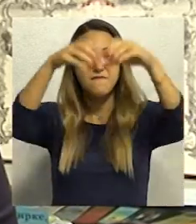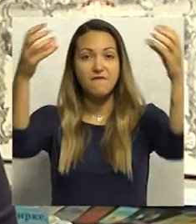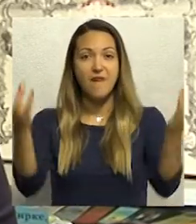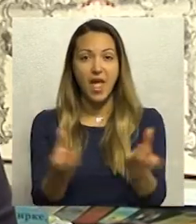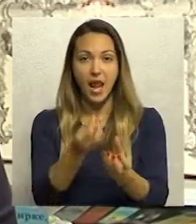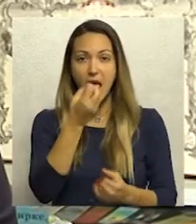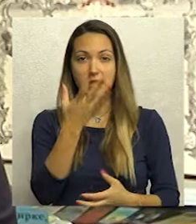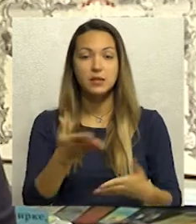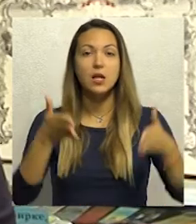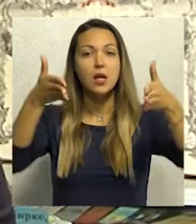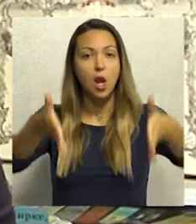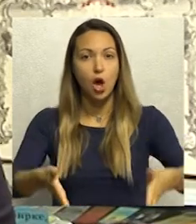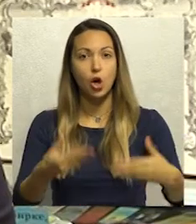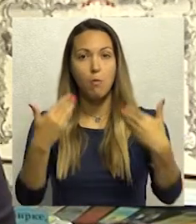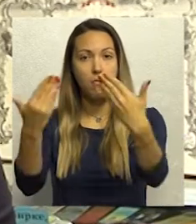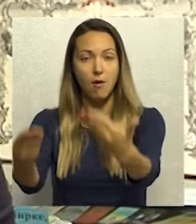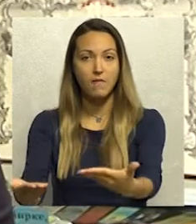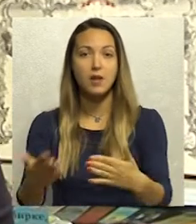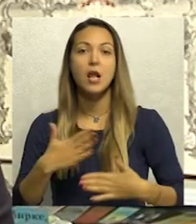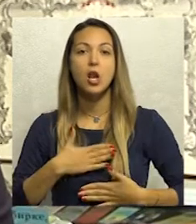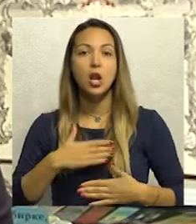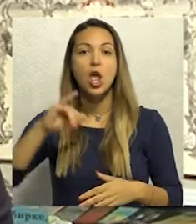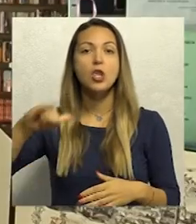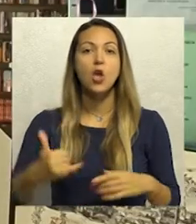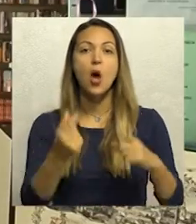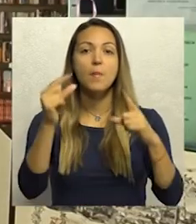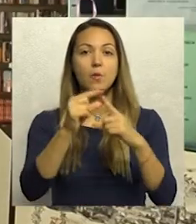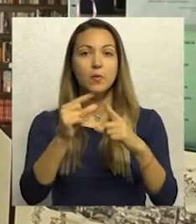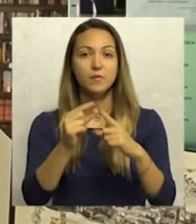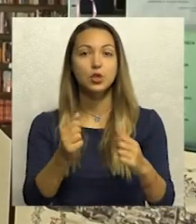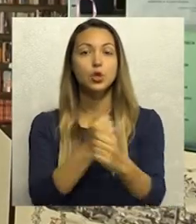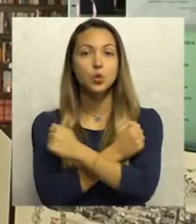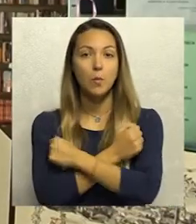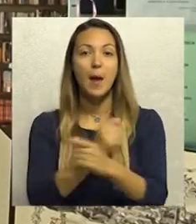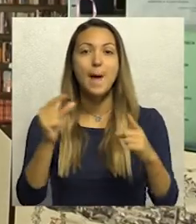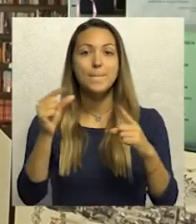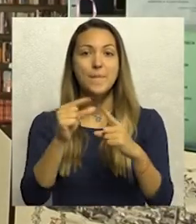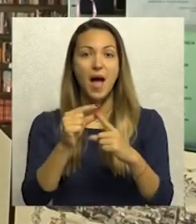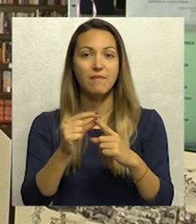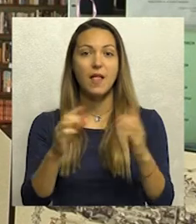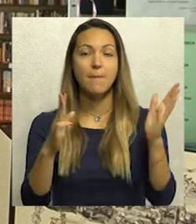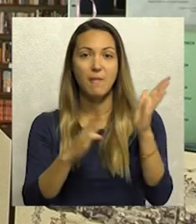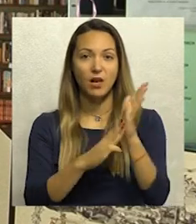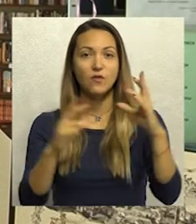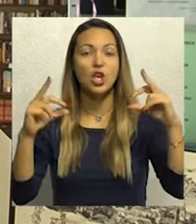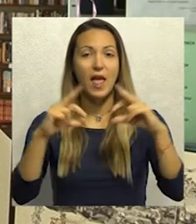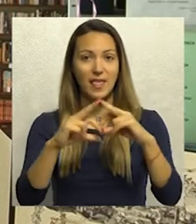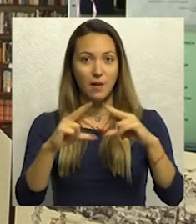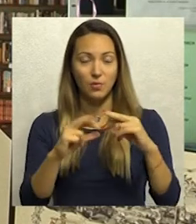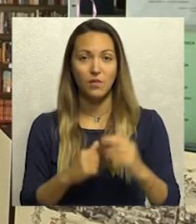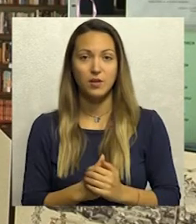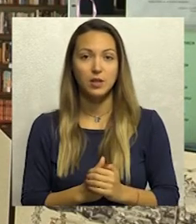grobove naših Jovana Popovića Zubana i Pavla Markovića Adamova. Zatim ćemo imati